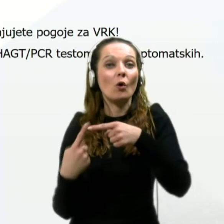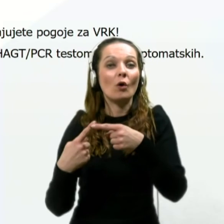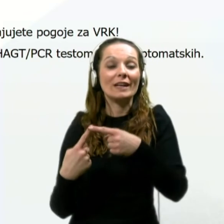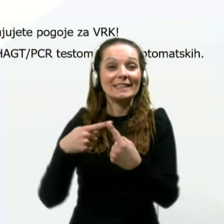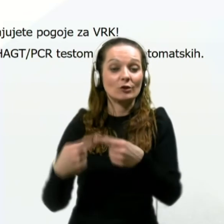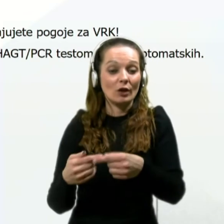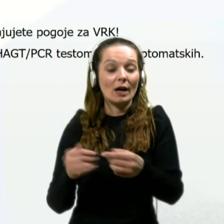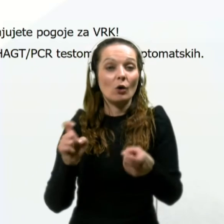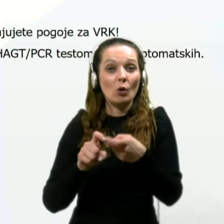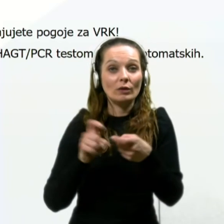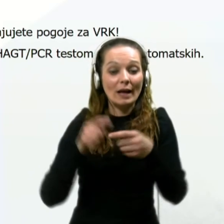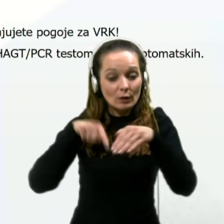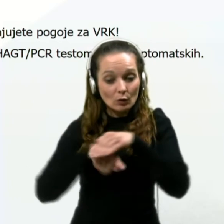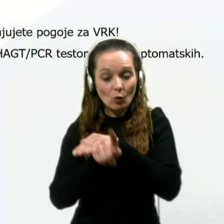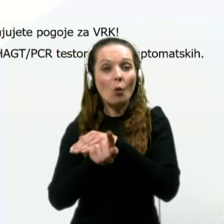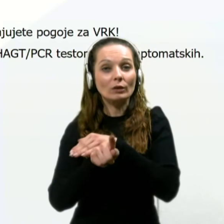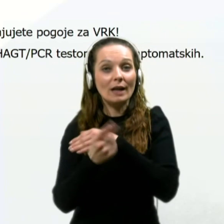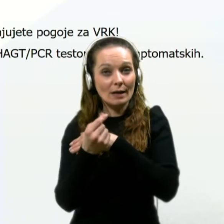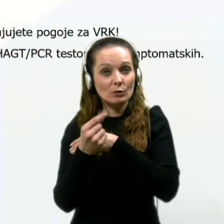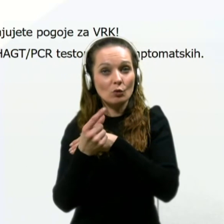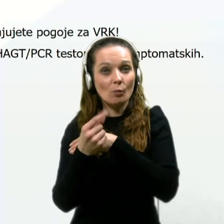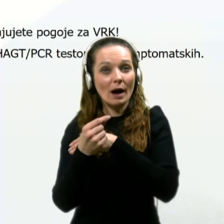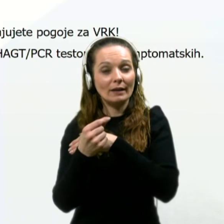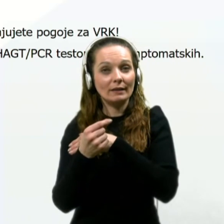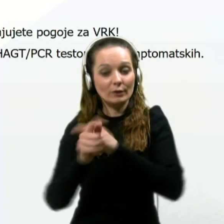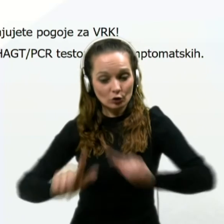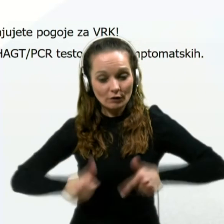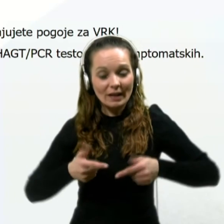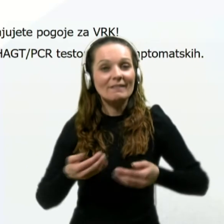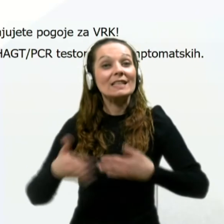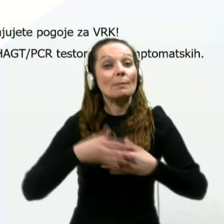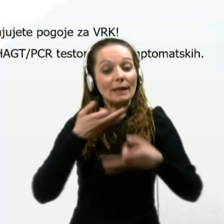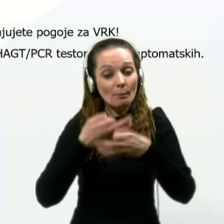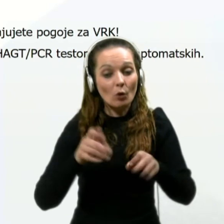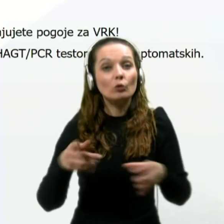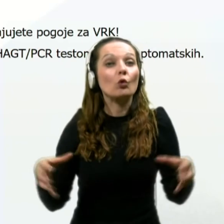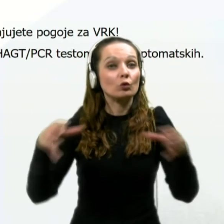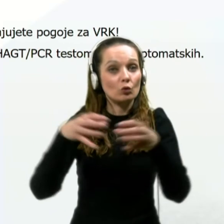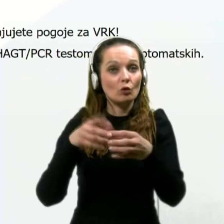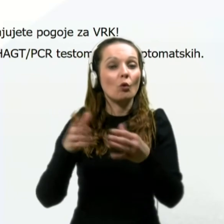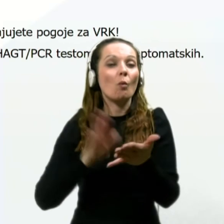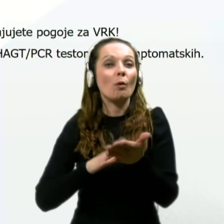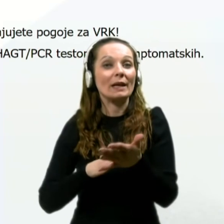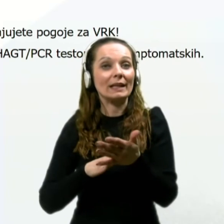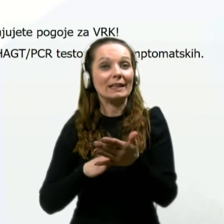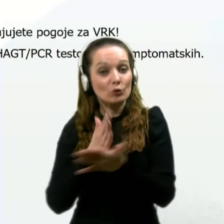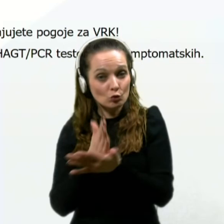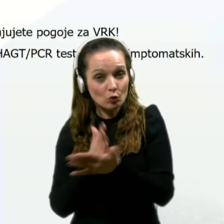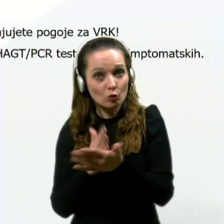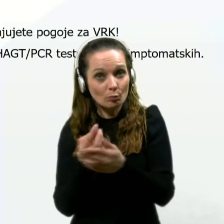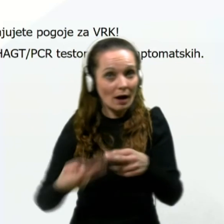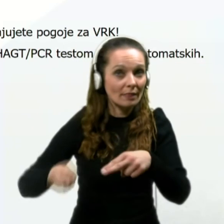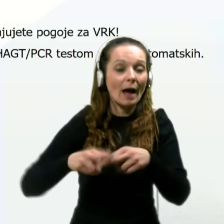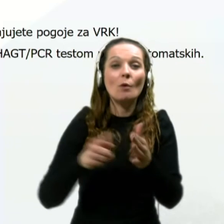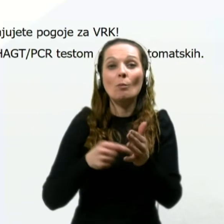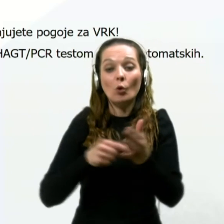kontakta, bivanje v zaprtem prostoru več kot petnaest minut, druženje, tukaj so na delovnih prostorih, predvsem pogosta